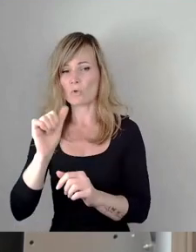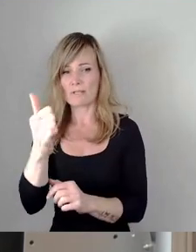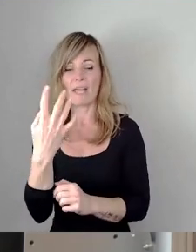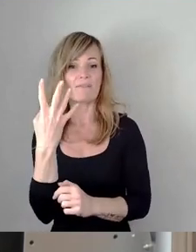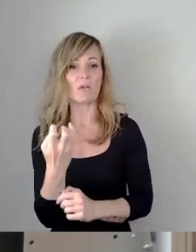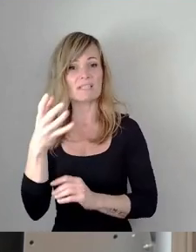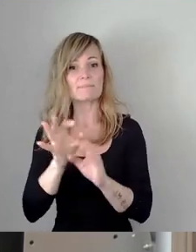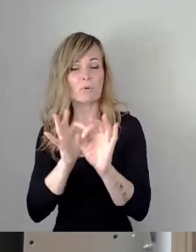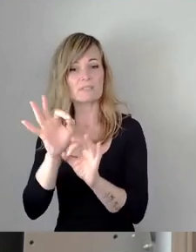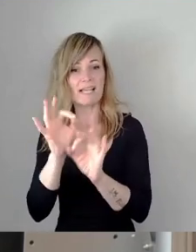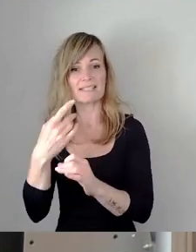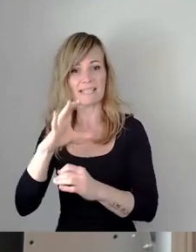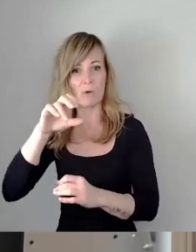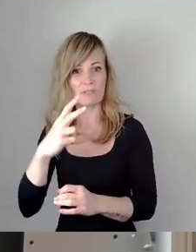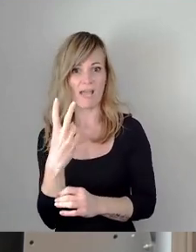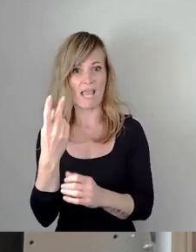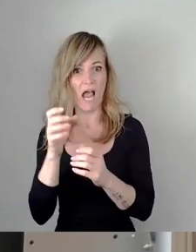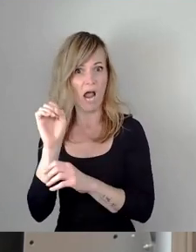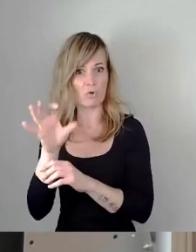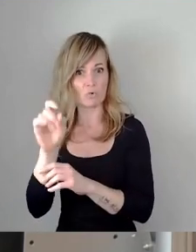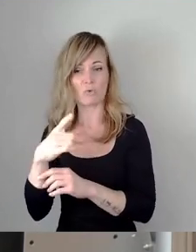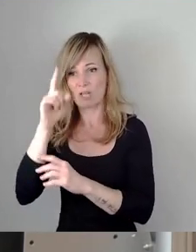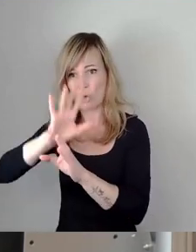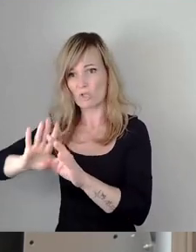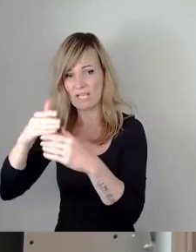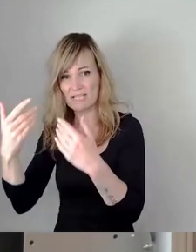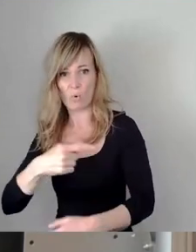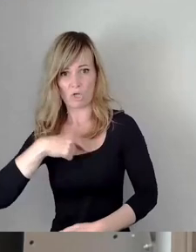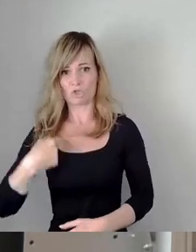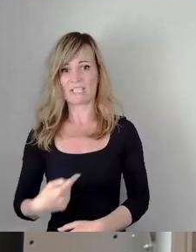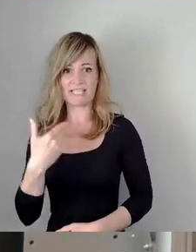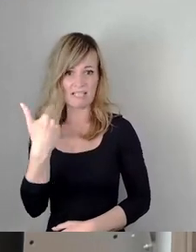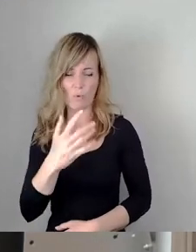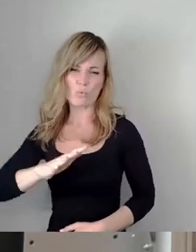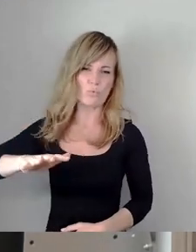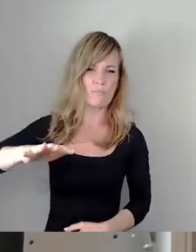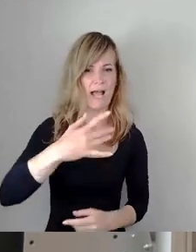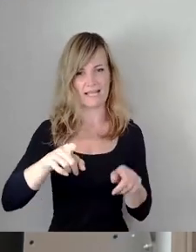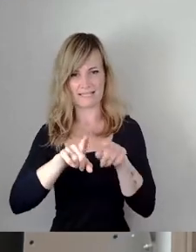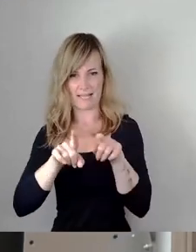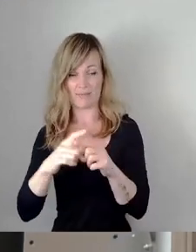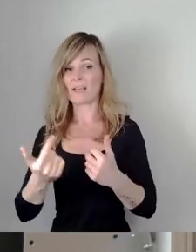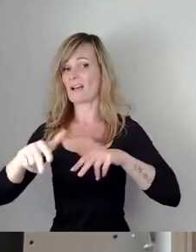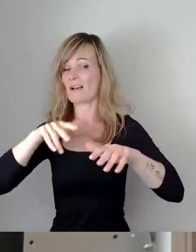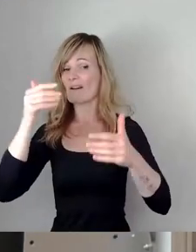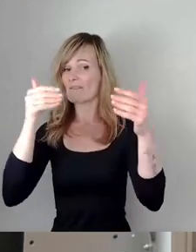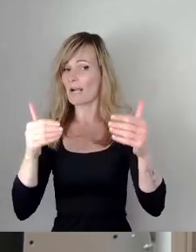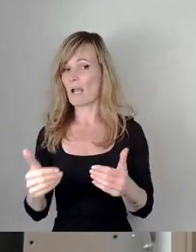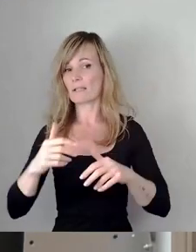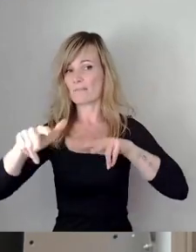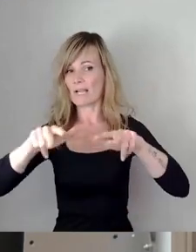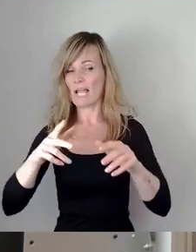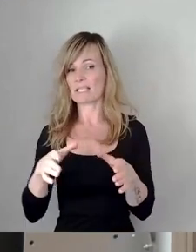-Ausstoßes. Und das ist in Deutschland so, das ist in China so, das ist überall so. Im Vergleich der Verkehrssektor, also nur Autos sind 18